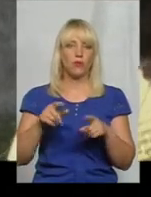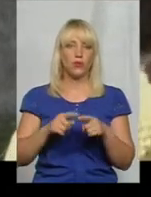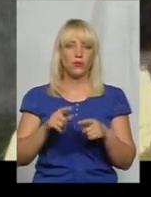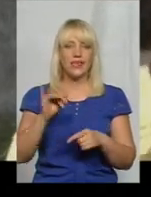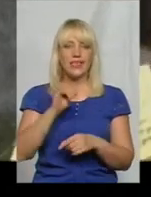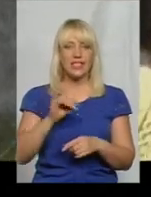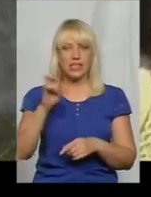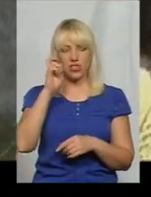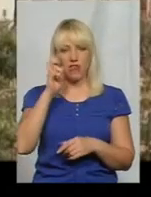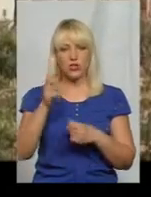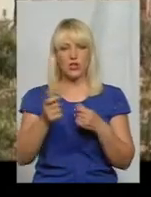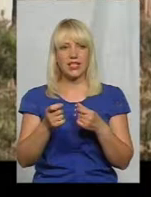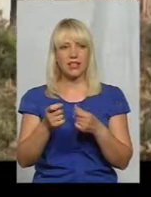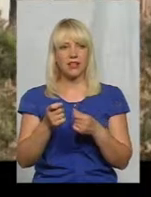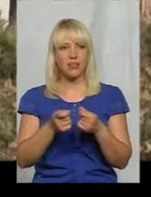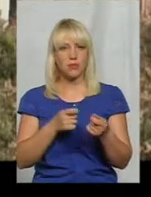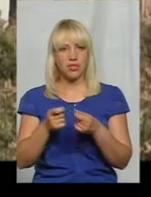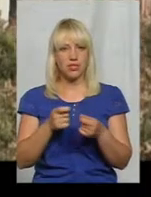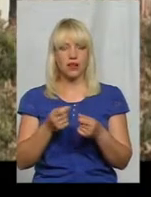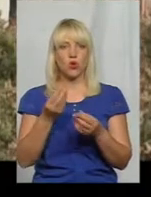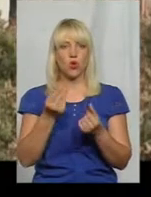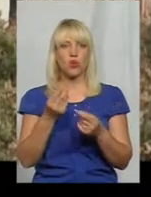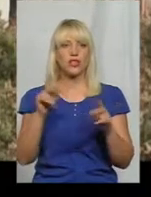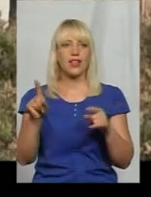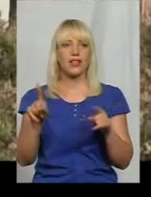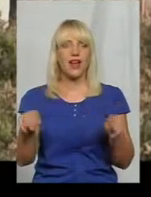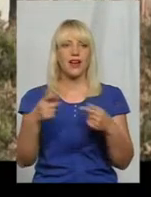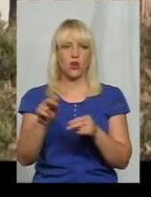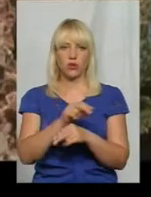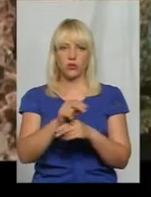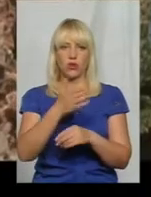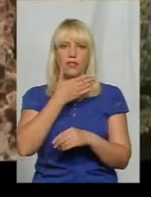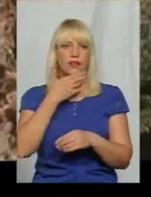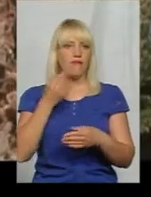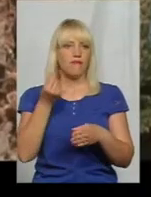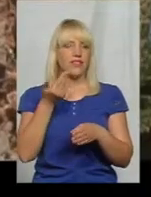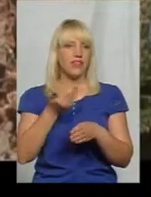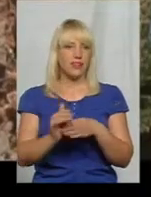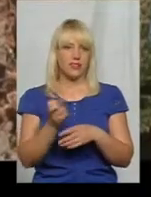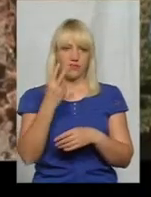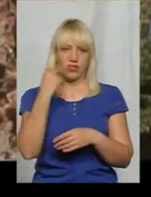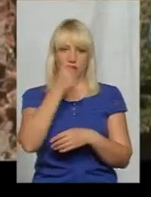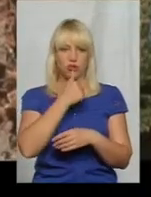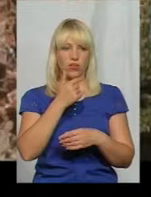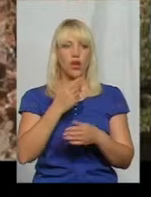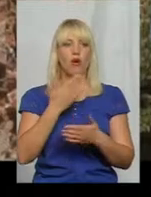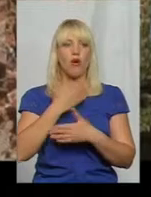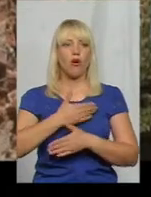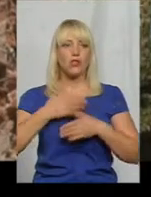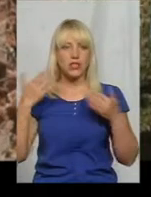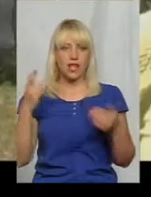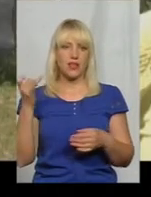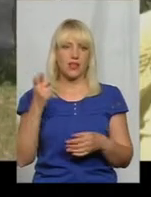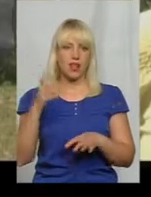адміністрації Інни Прокопивнюк, кошти на реконструкцію палацу Сангушків не виділялись 12 років. Останнє надходження було у 2006